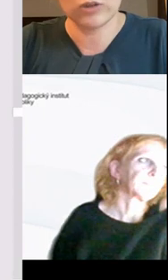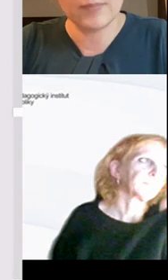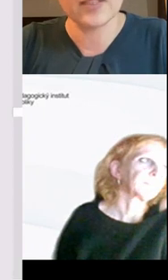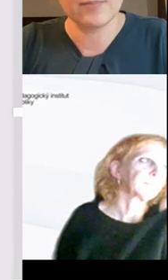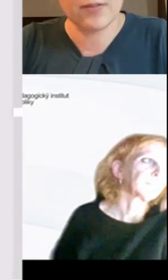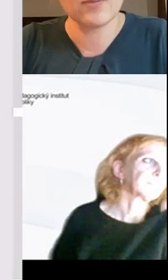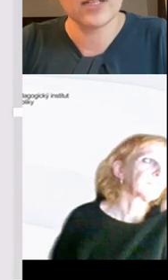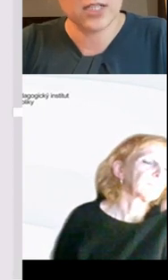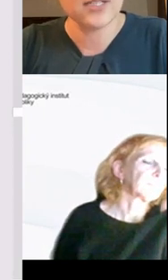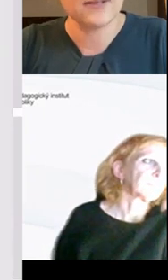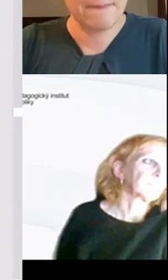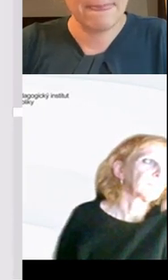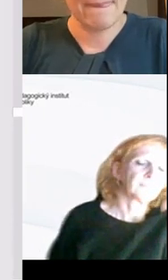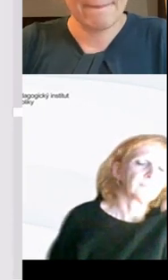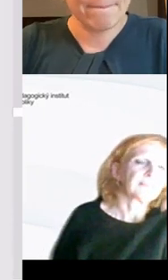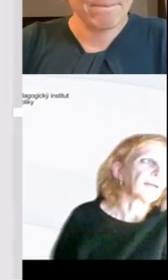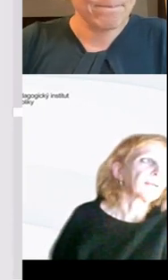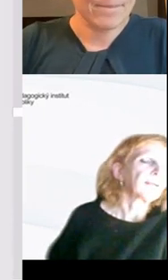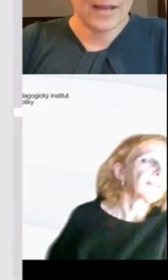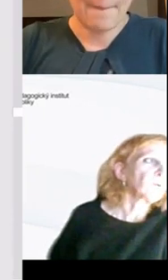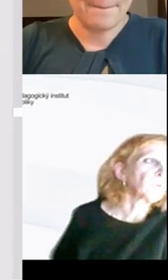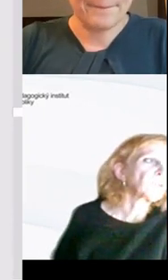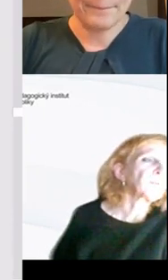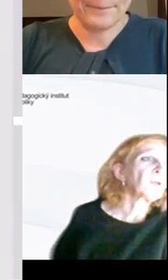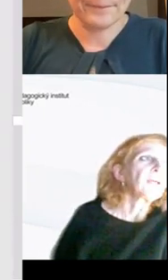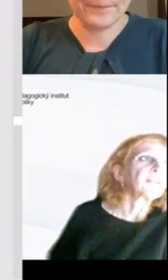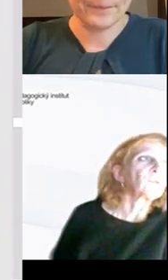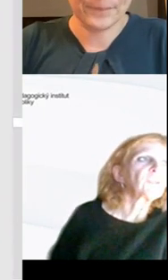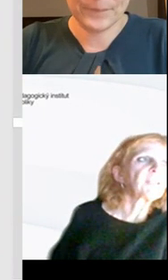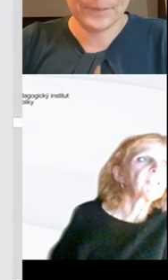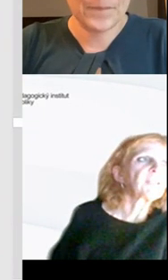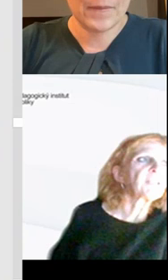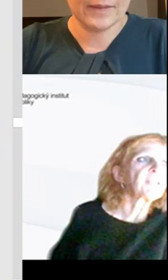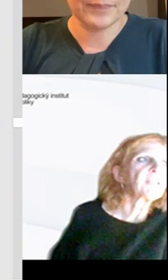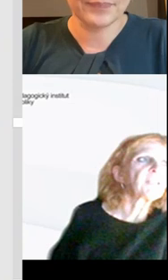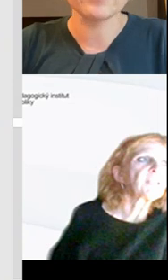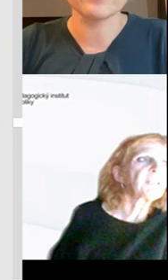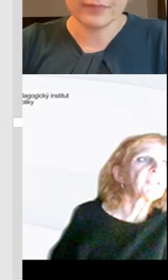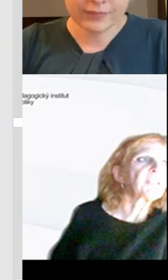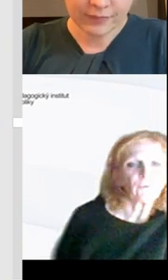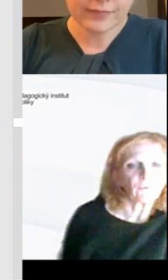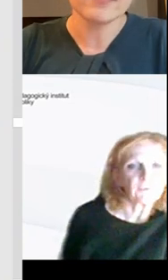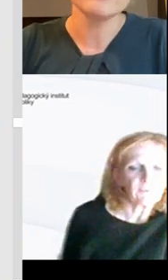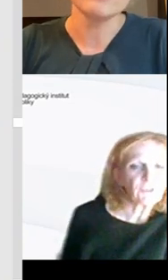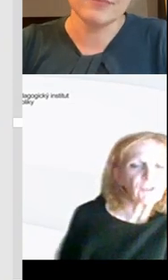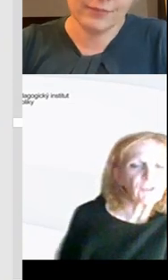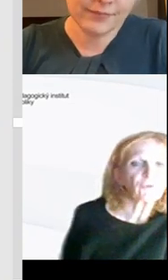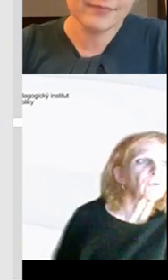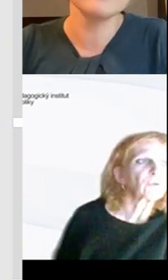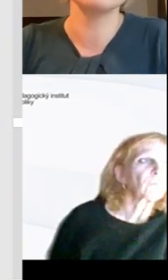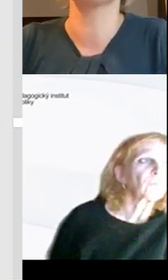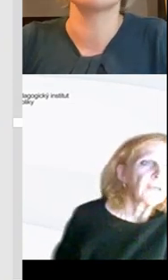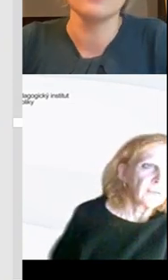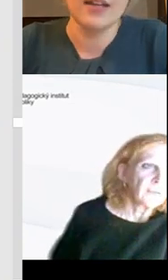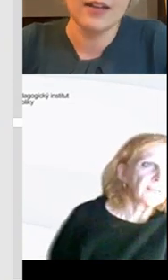zvědomit a říct. Tak, děkuji moc, Milo. Teď už se dostáváme opravdu k nejvyšším